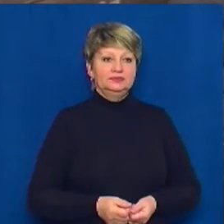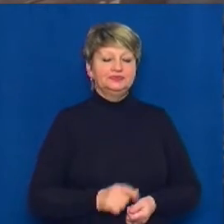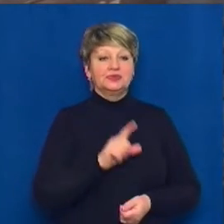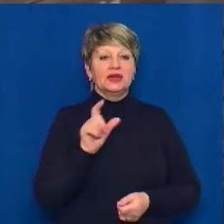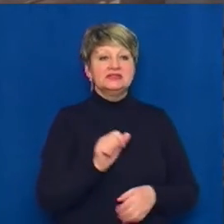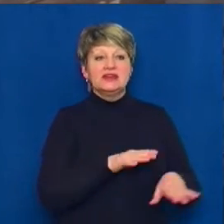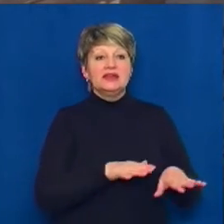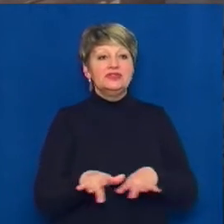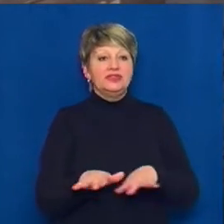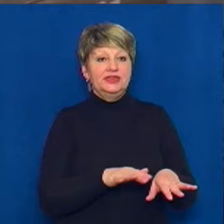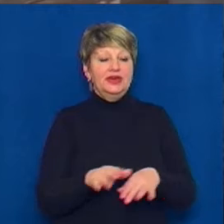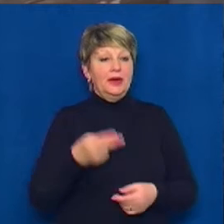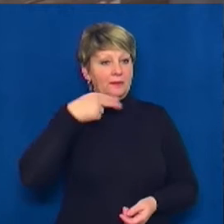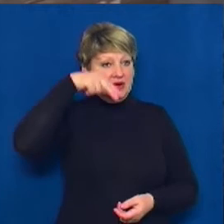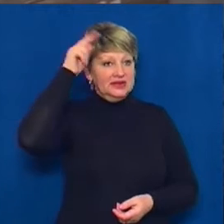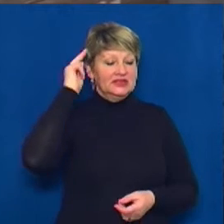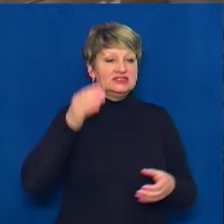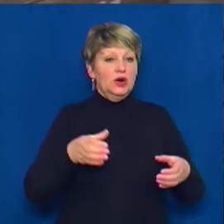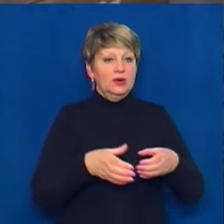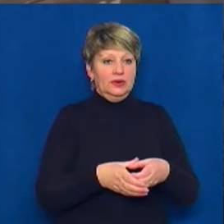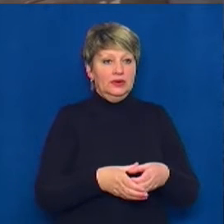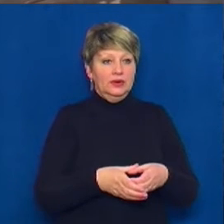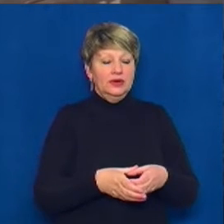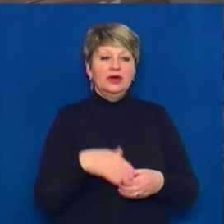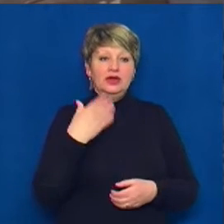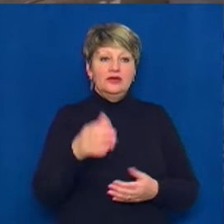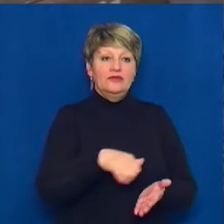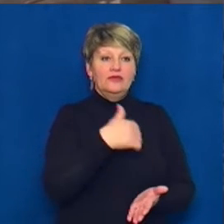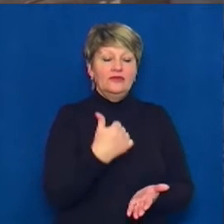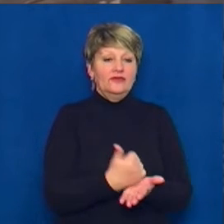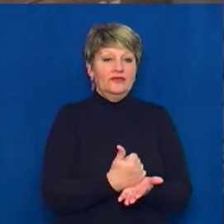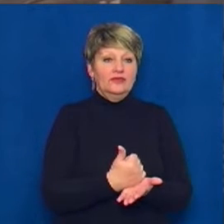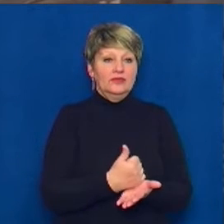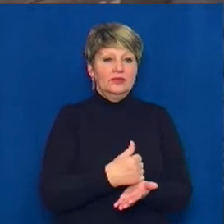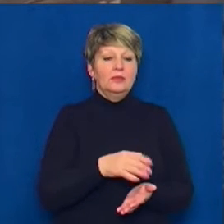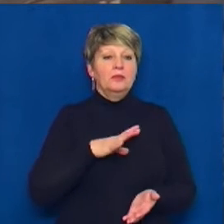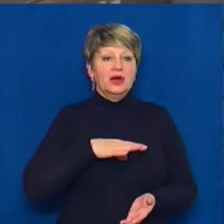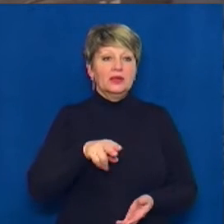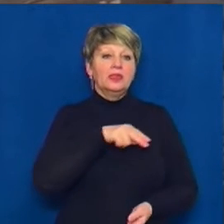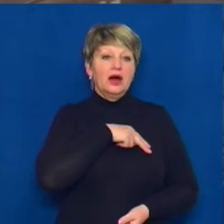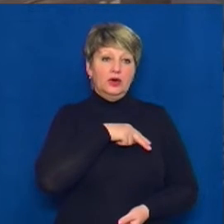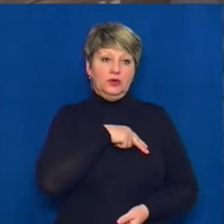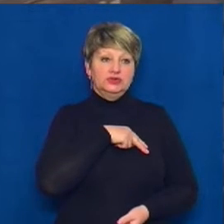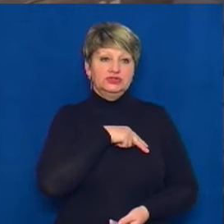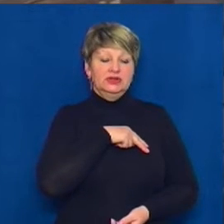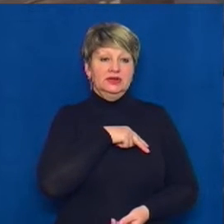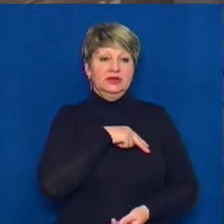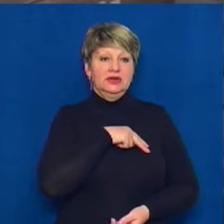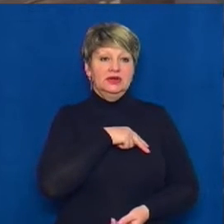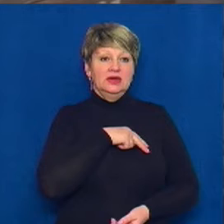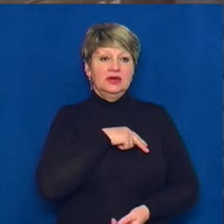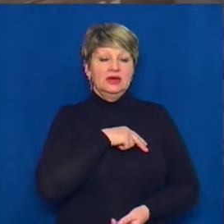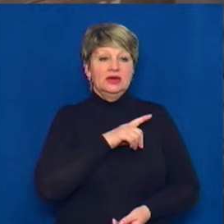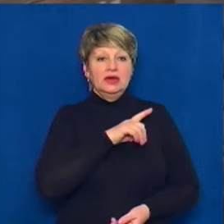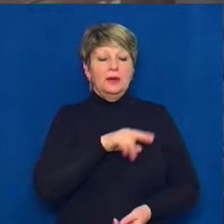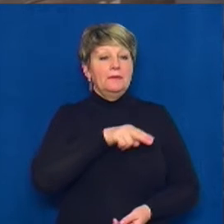партизанського загону його командир Ленін Бєренштейн був нагороджений медалію за